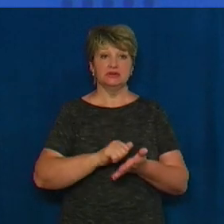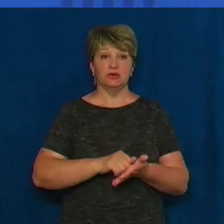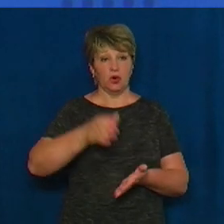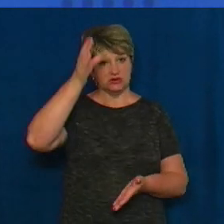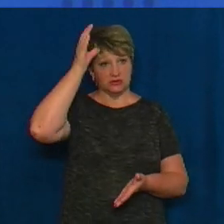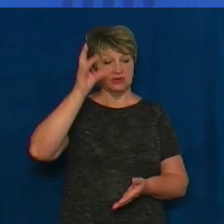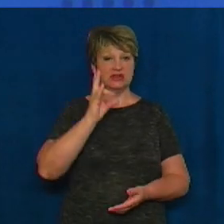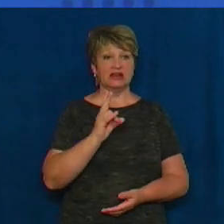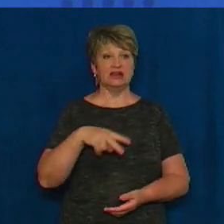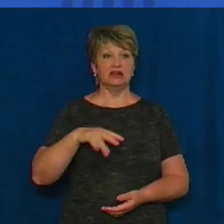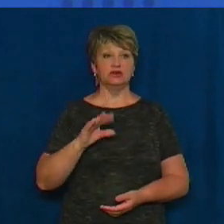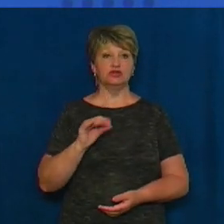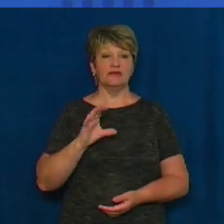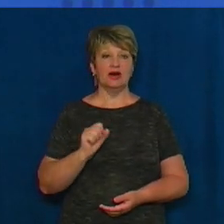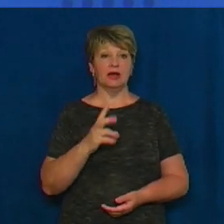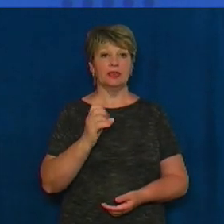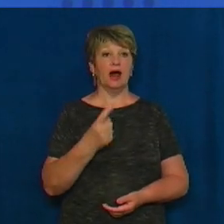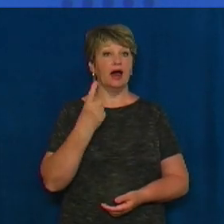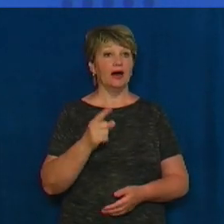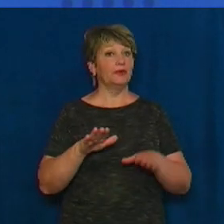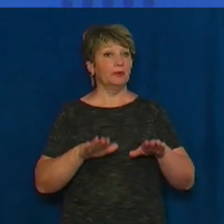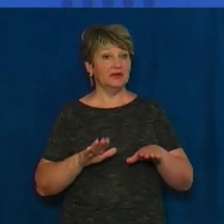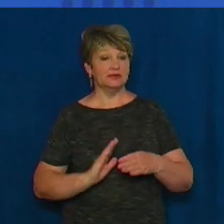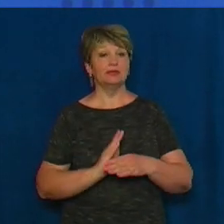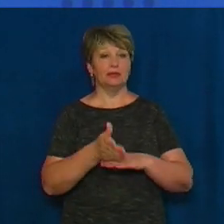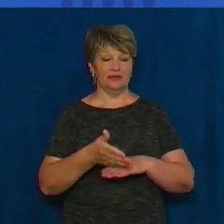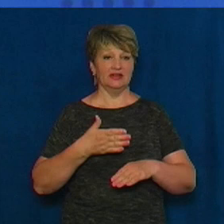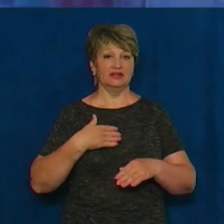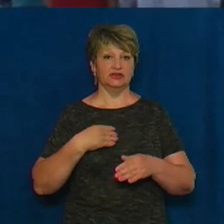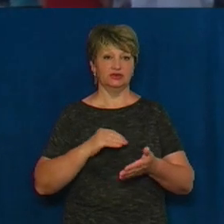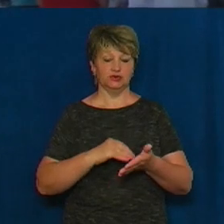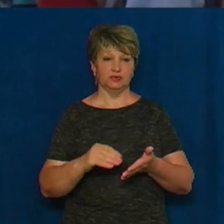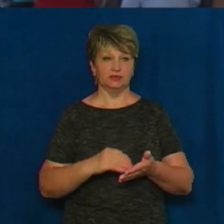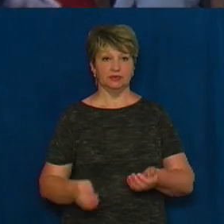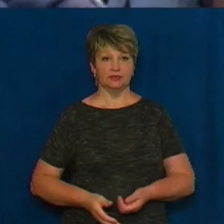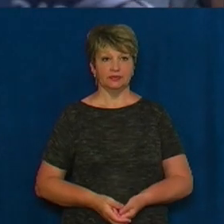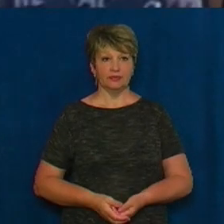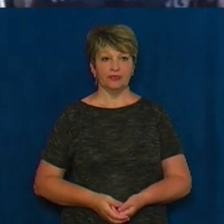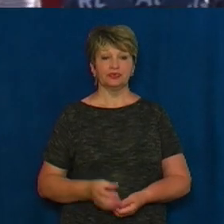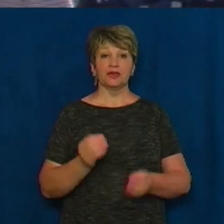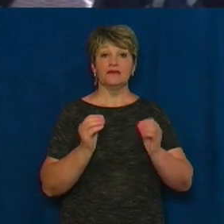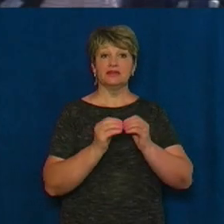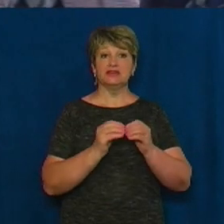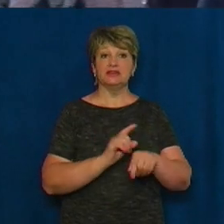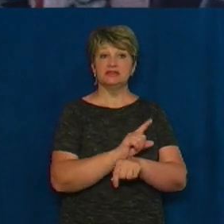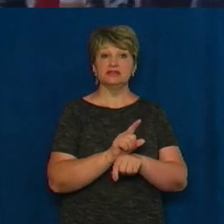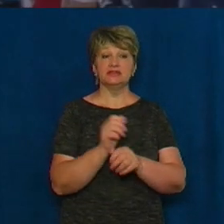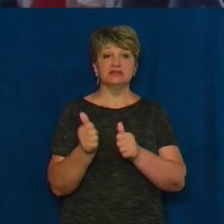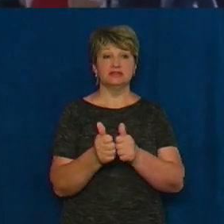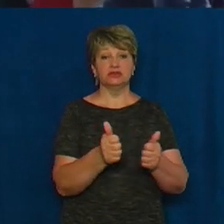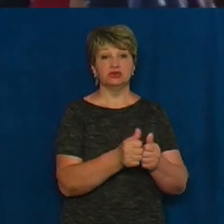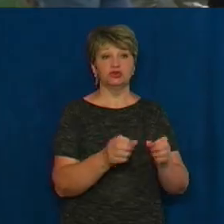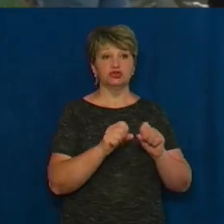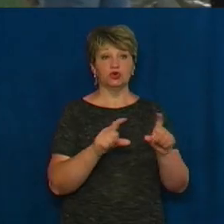Лісова. На одному із пунктів тестування побувала наша Тетяна Недбайло. О 10-й годині біля Черкаської школи номер